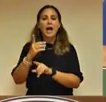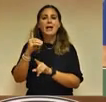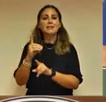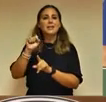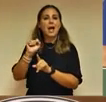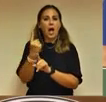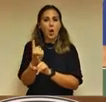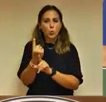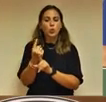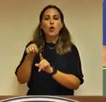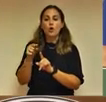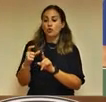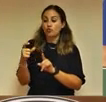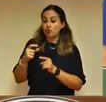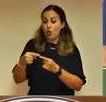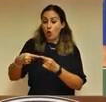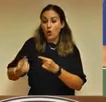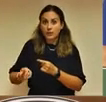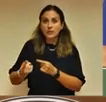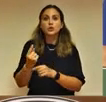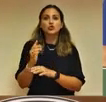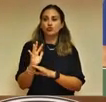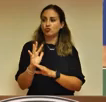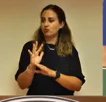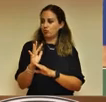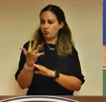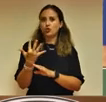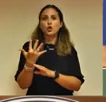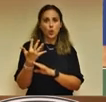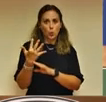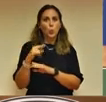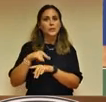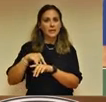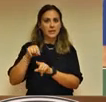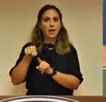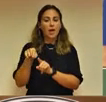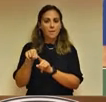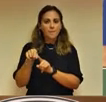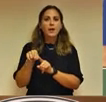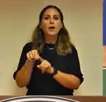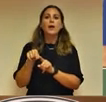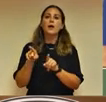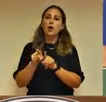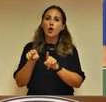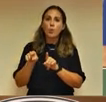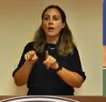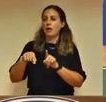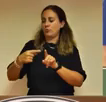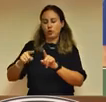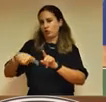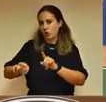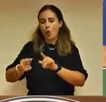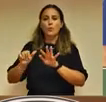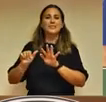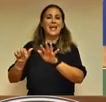Qualche giorno dopo, il 5 in particolare, con poi diffusione dell'informazione il giorno 6,